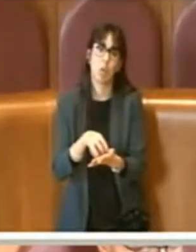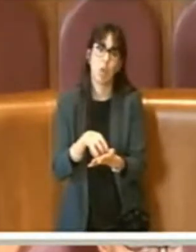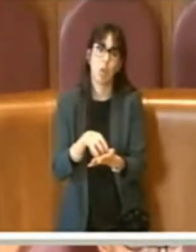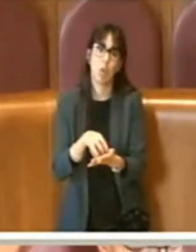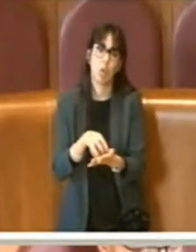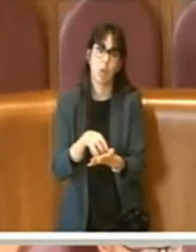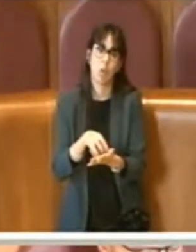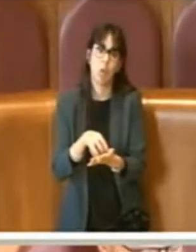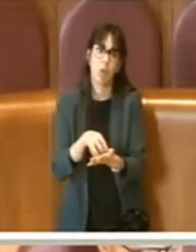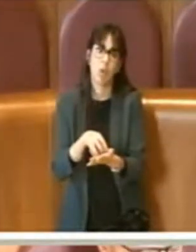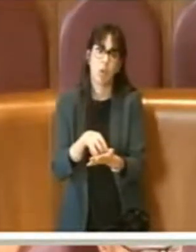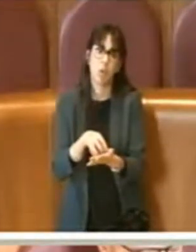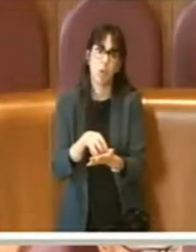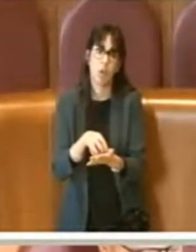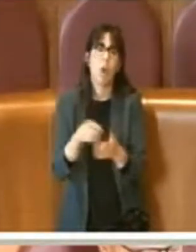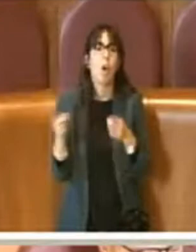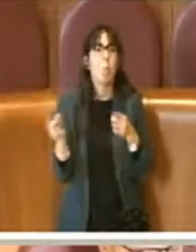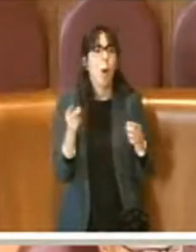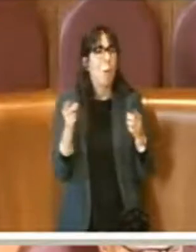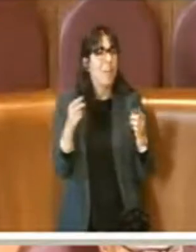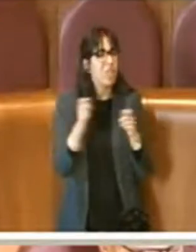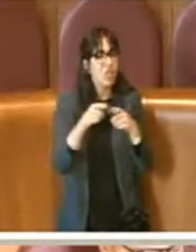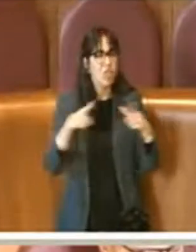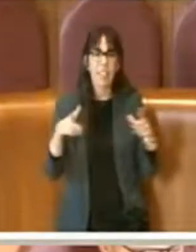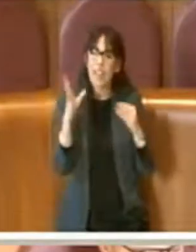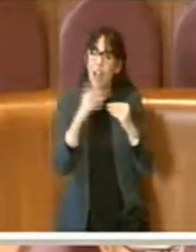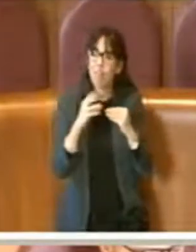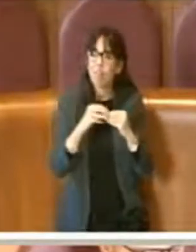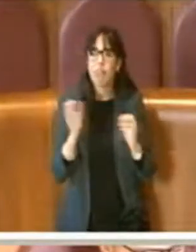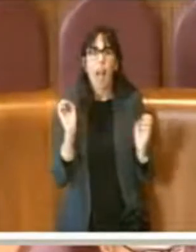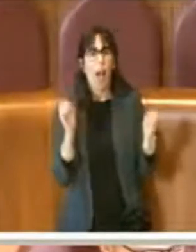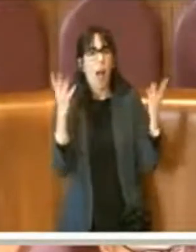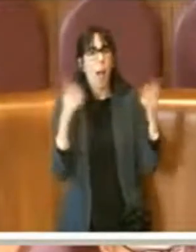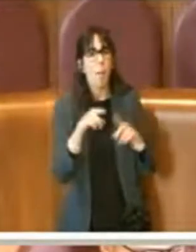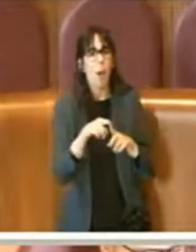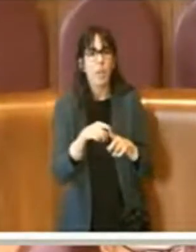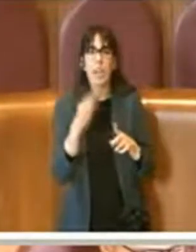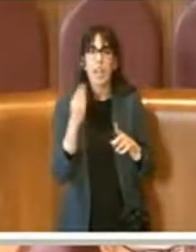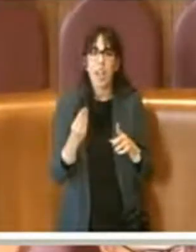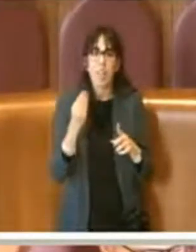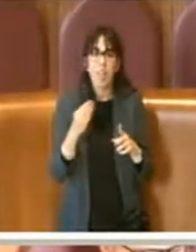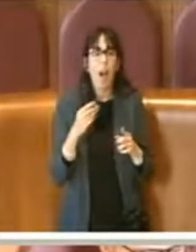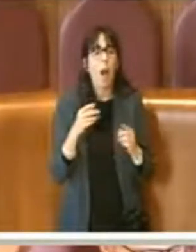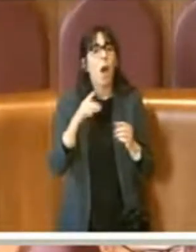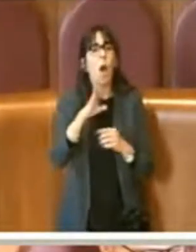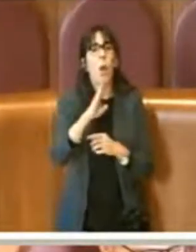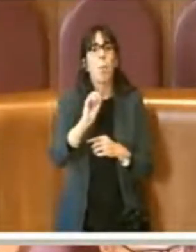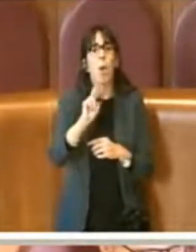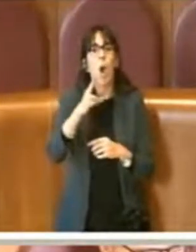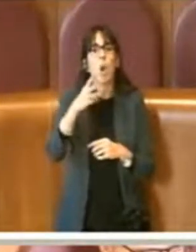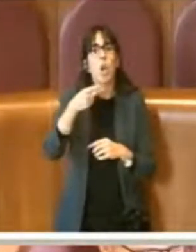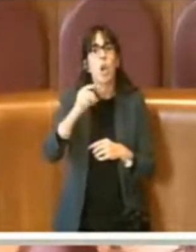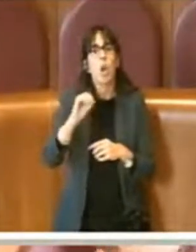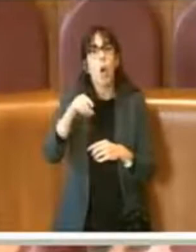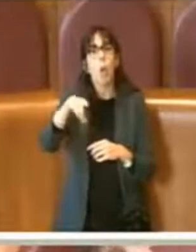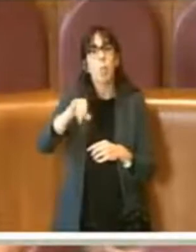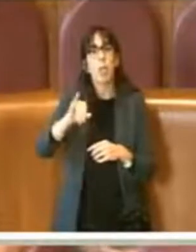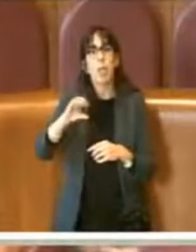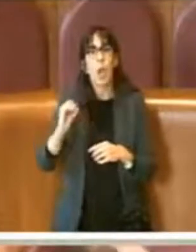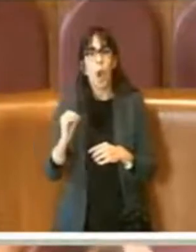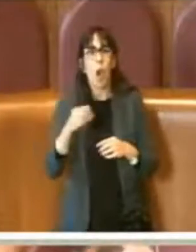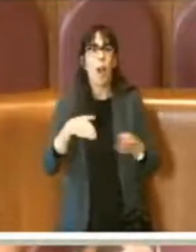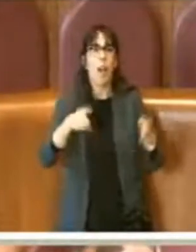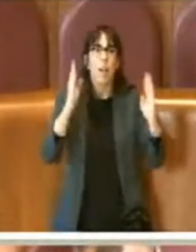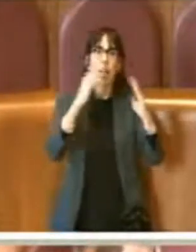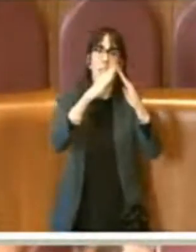diciamo, quando hanno ammodernato la città, ci sono andati col piccone sui tetti di Borgopio. Neanche lui si è